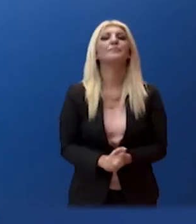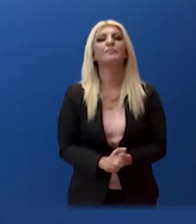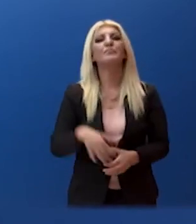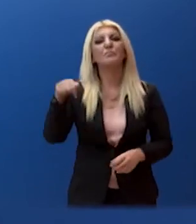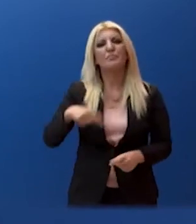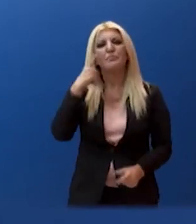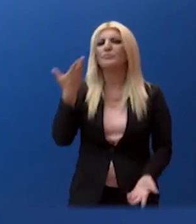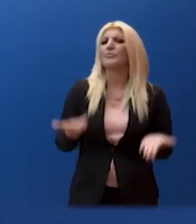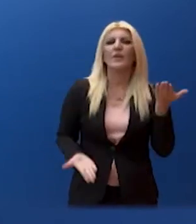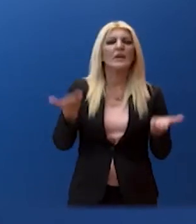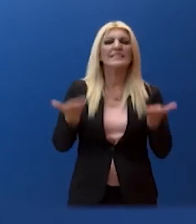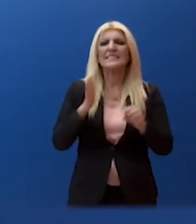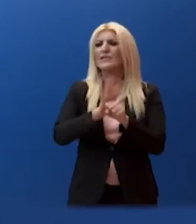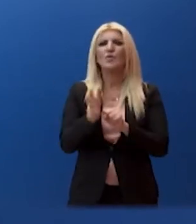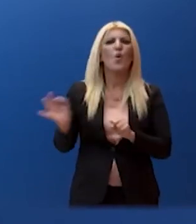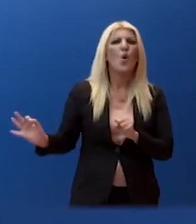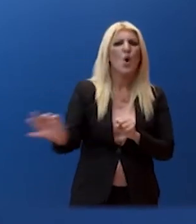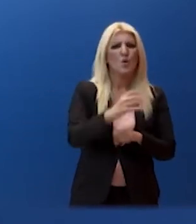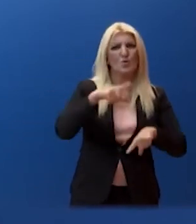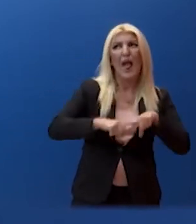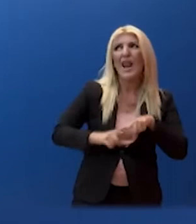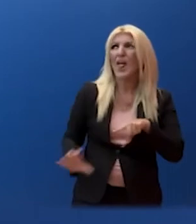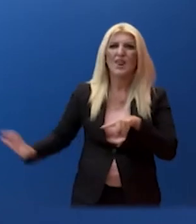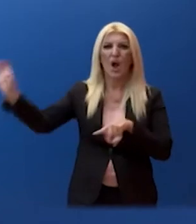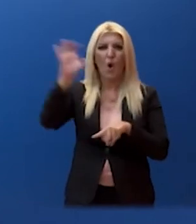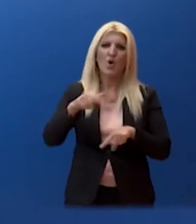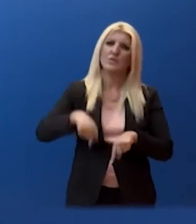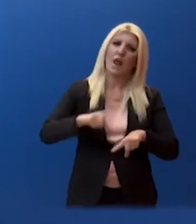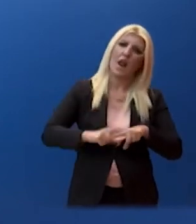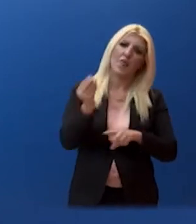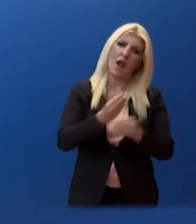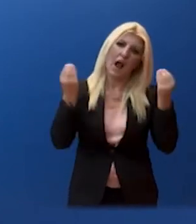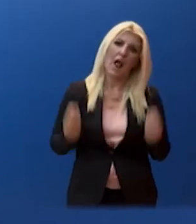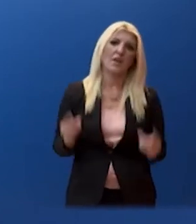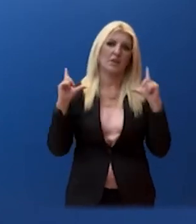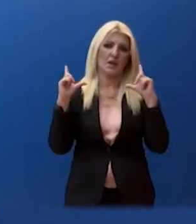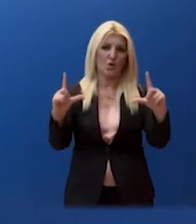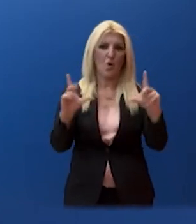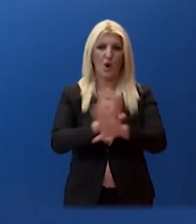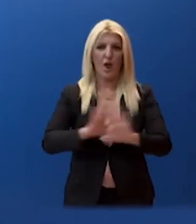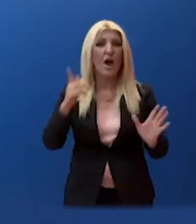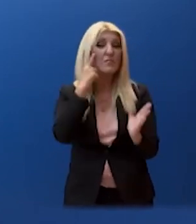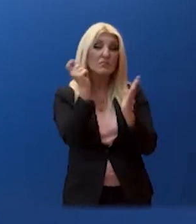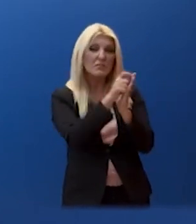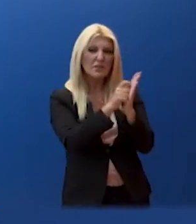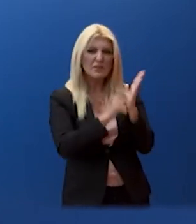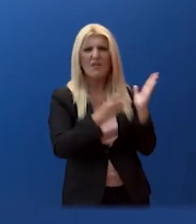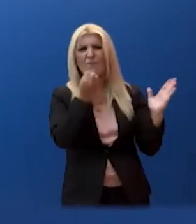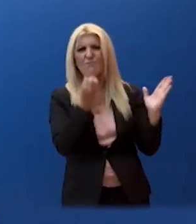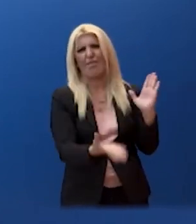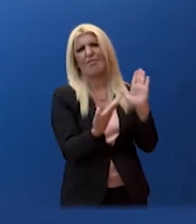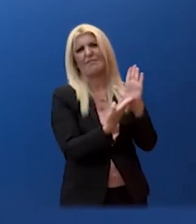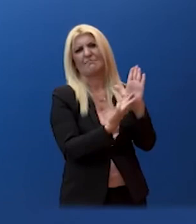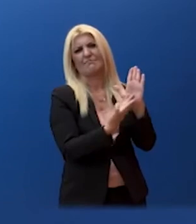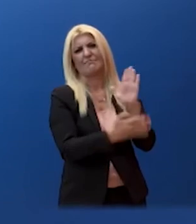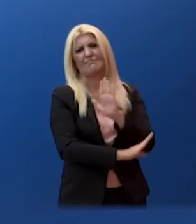περισσότερες χώρες στη μάχη απέναντι στην πανδημία του κορονοϊού. Τα στοιχεία είναι αποκαλυπτικά. Συγκεκριμένα, σε ό